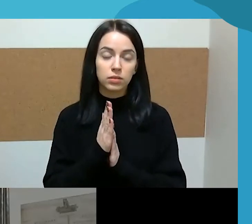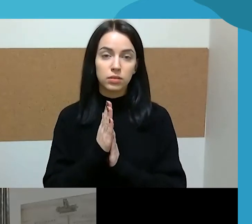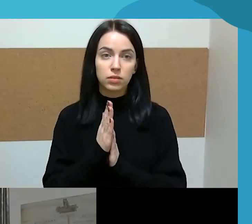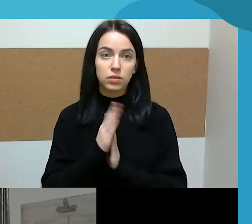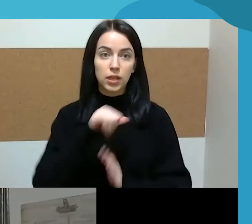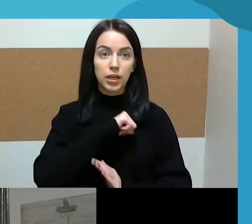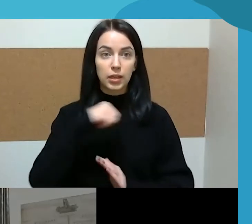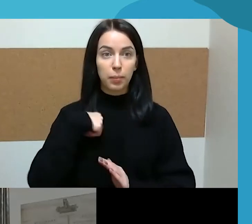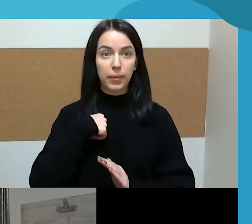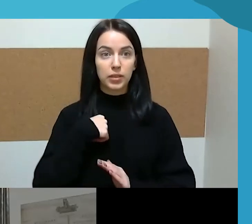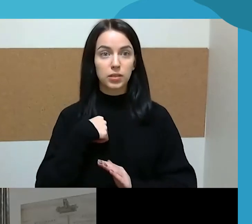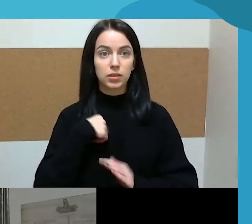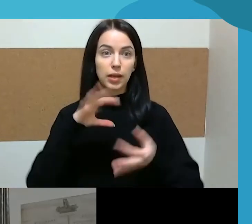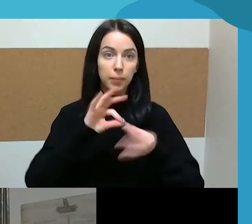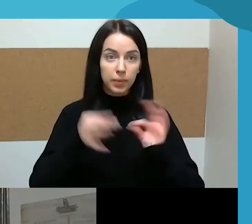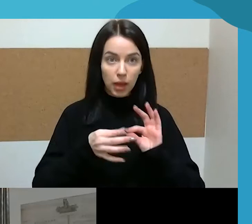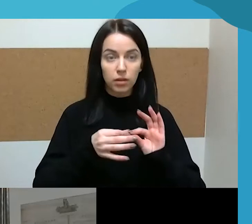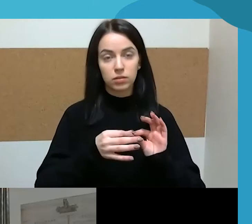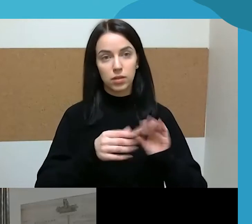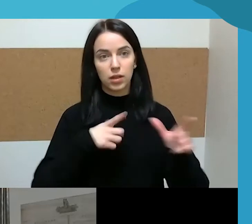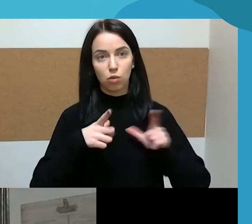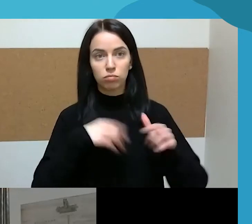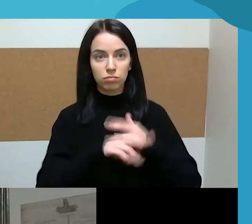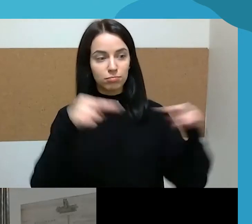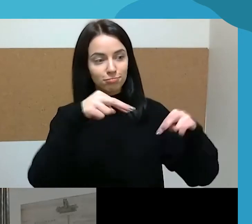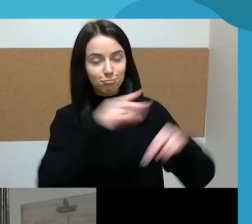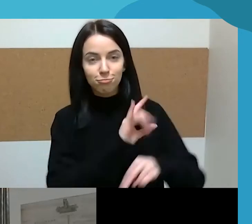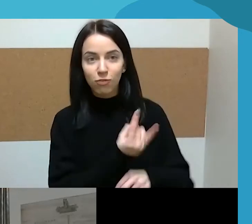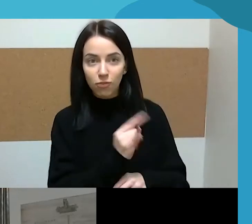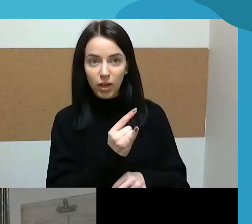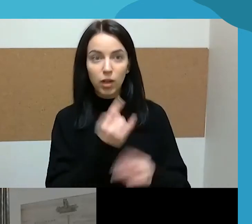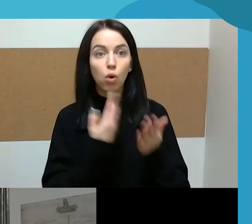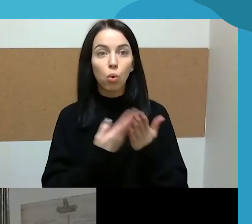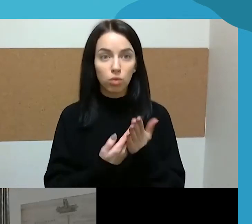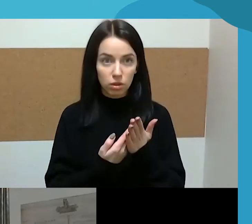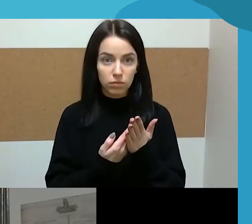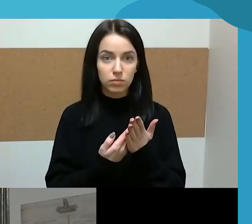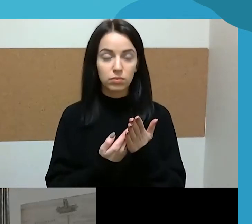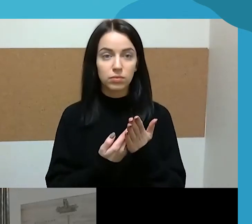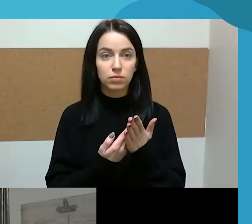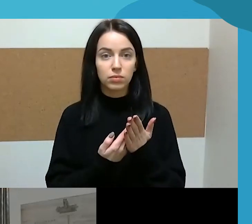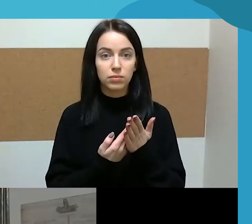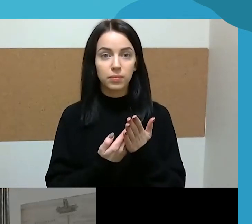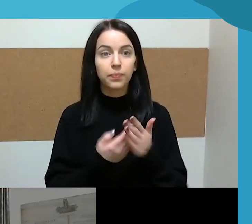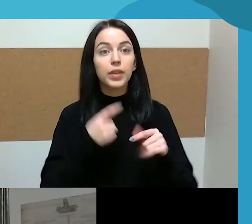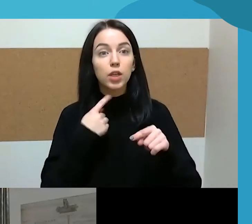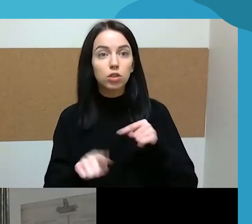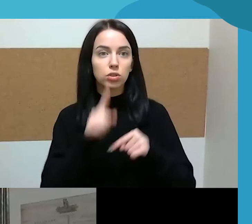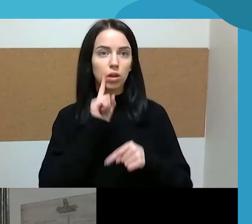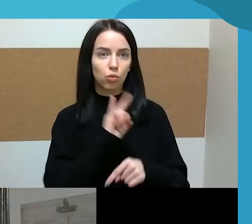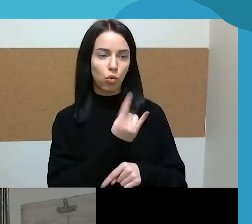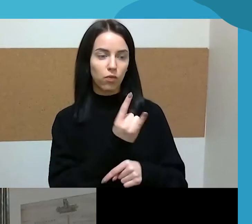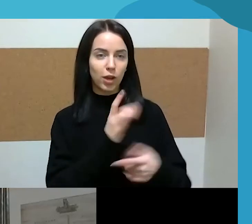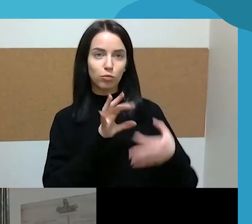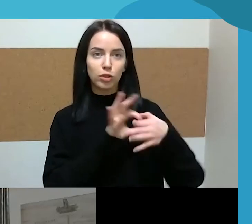atostogas simti pirmaisiais metais, buvo ta, kad aš nuo pat pirmųjų dienų norėjau mėgsti tą ryšį su vaiku